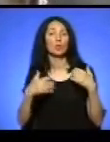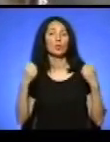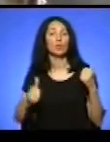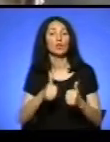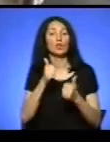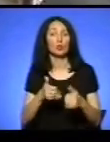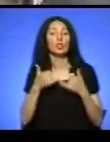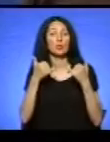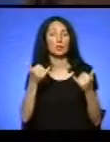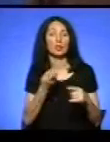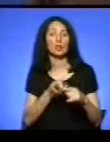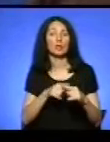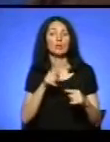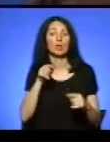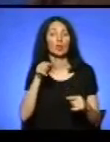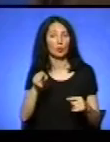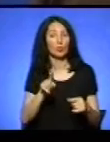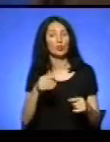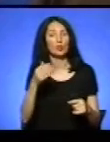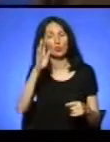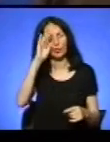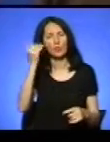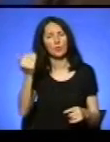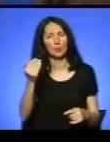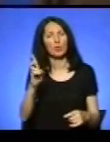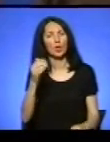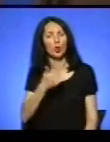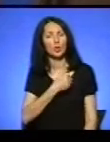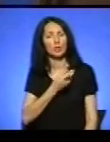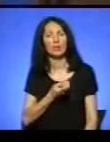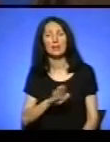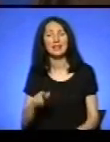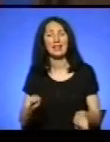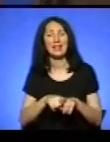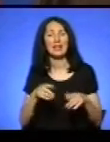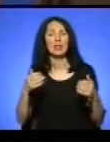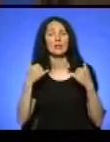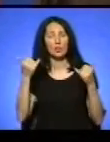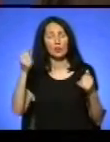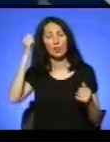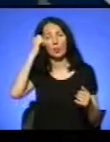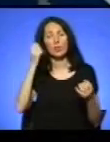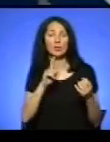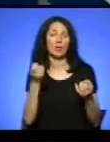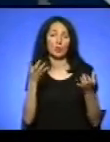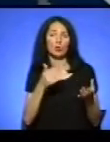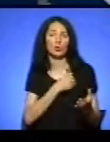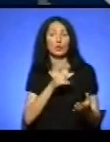саме те, чого би він хотів. Я думаю, не так, як вшанування пам'яті, він би хотів, щоб молодь займалася в Збаражі спорту.